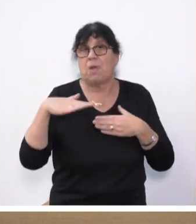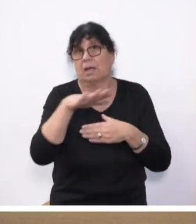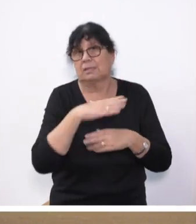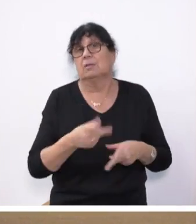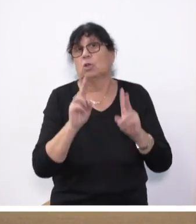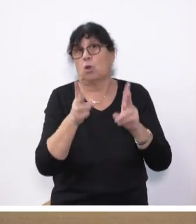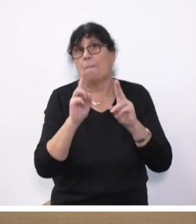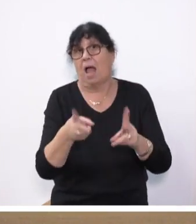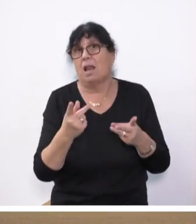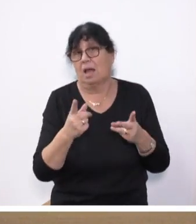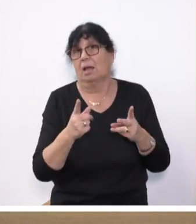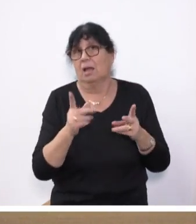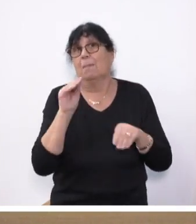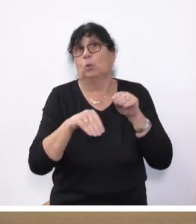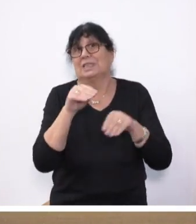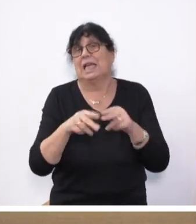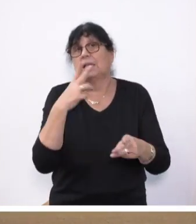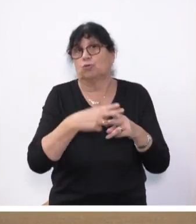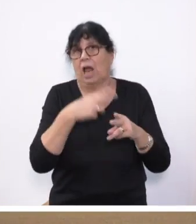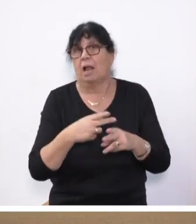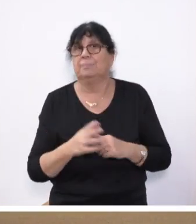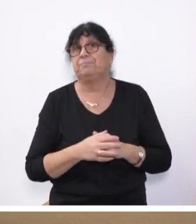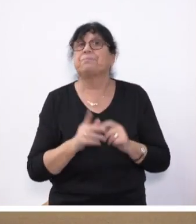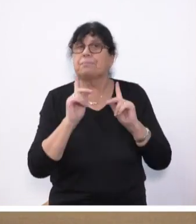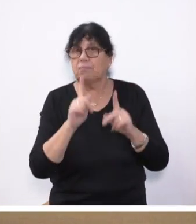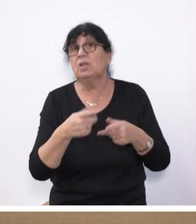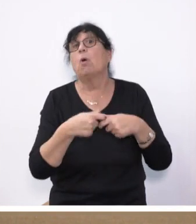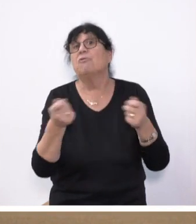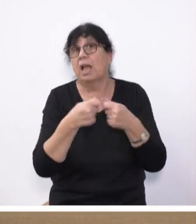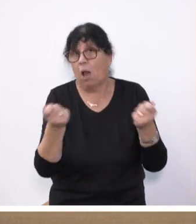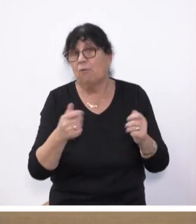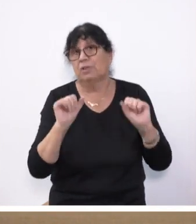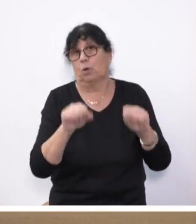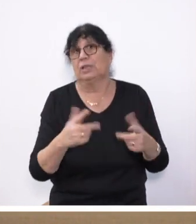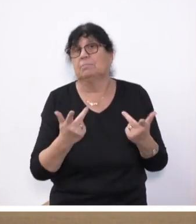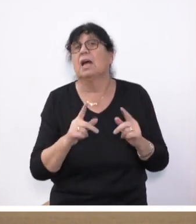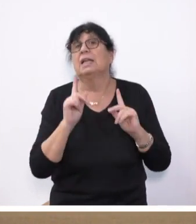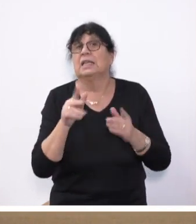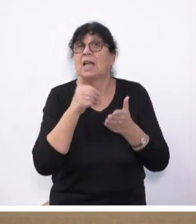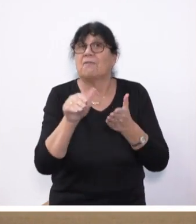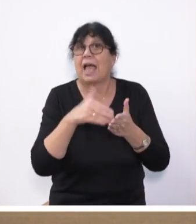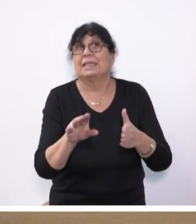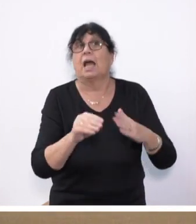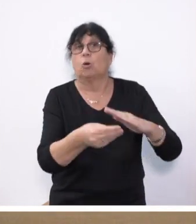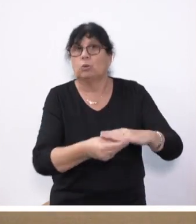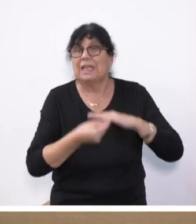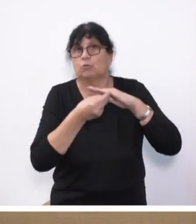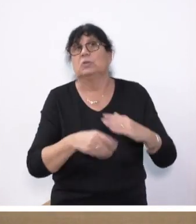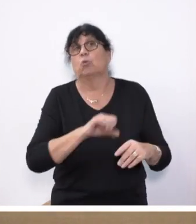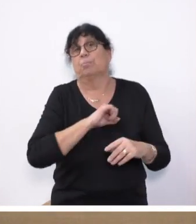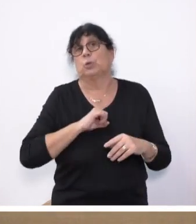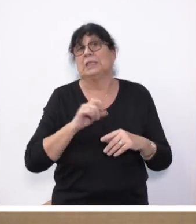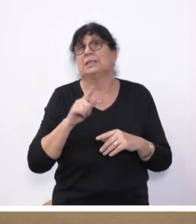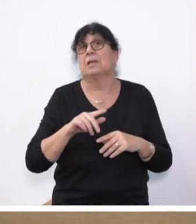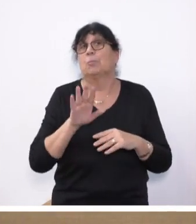herkömmlich produzierter Stahl. Und der muss ja dann auch verkauft werden. Und da sind weitere Unterstützungen der Bundesrepublik